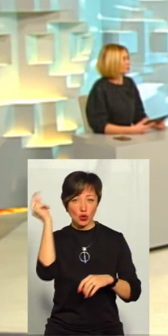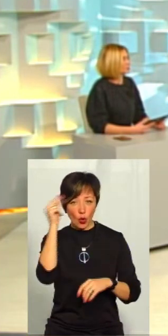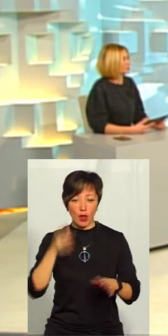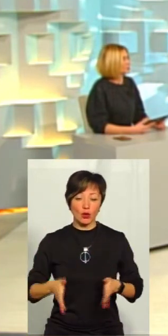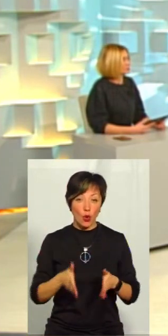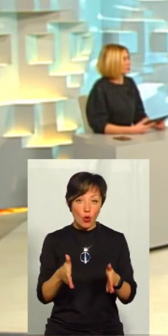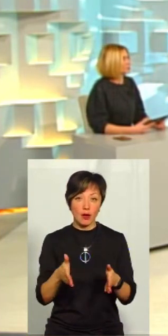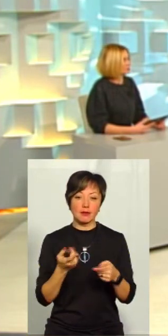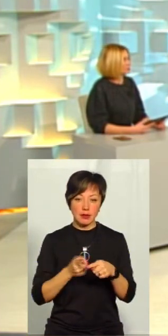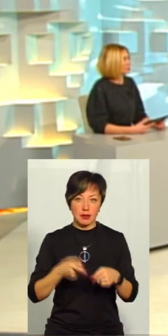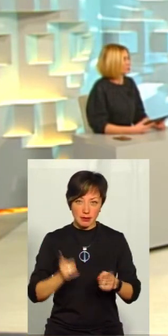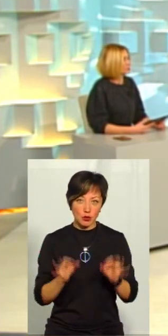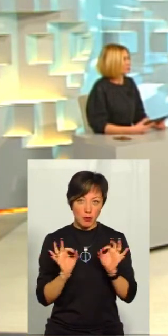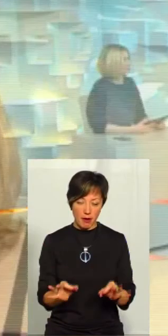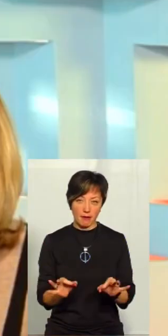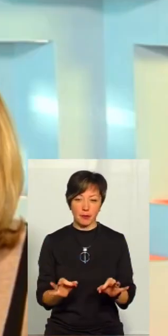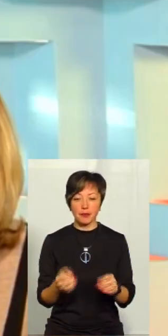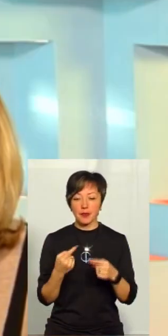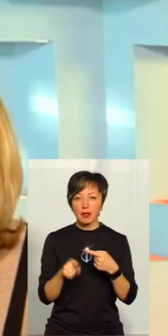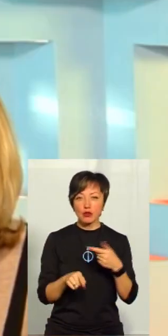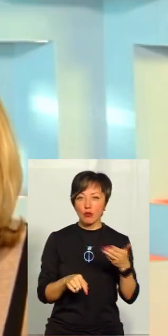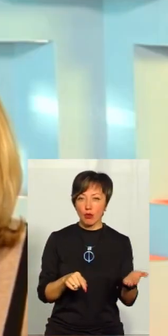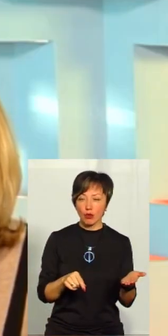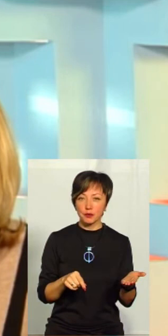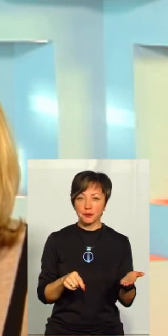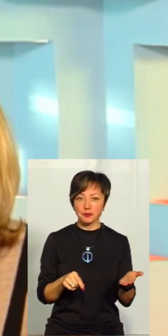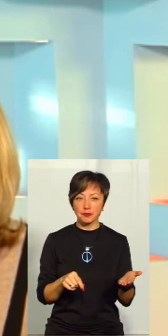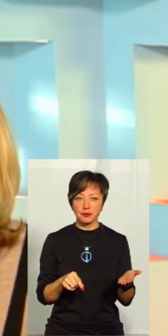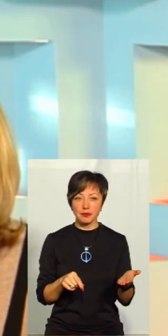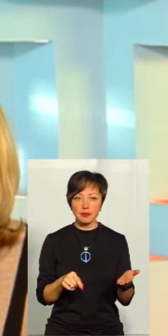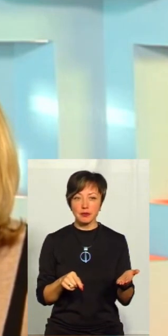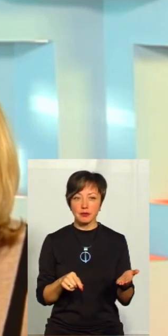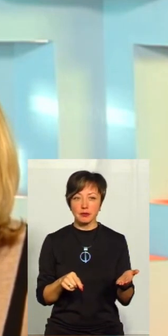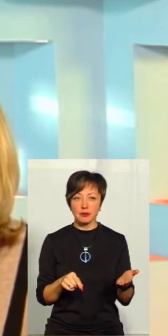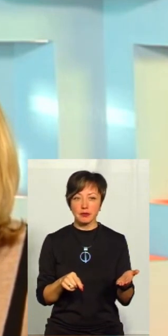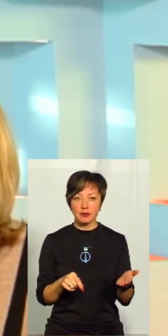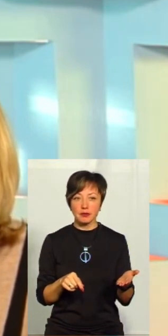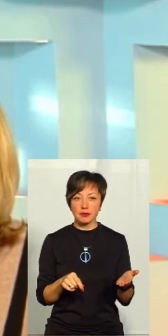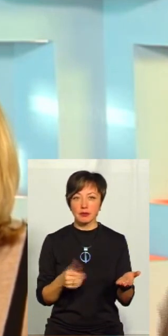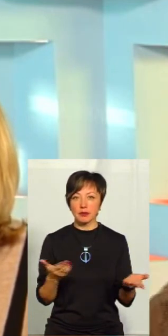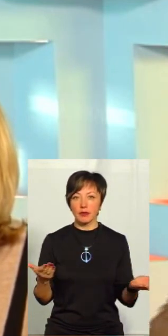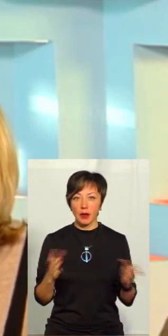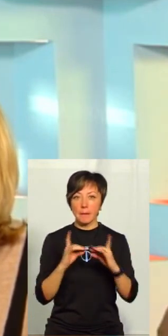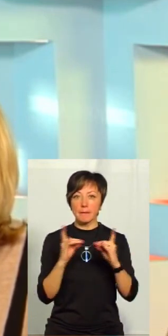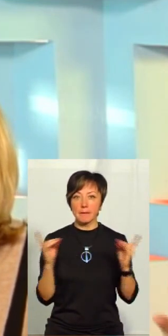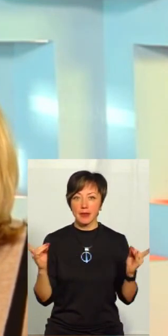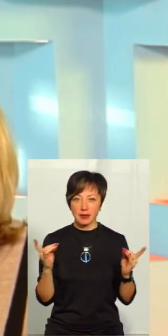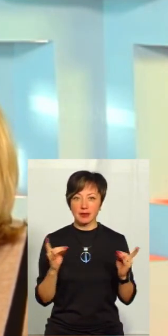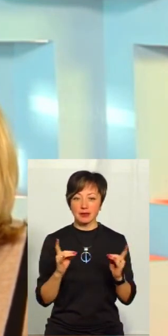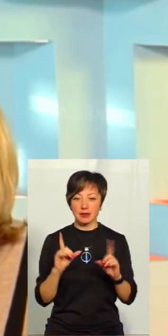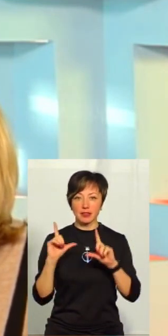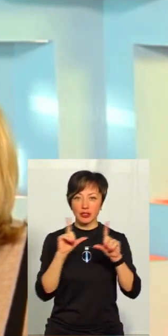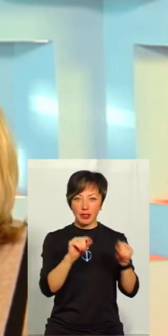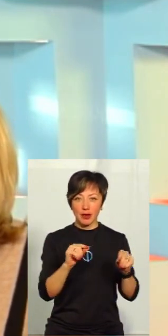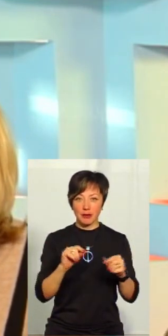школа, і дорога. Тобто, це дійсно правда. З іншого боку, ми всі їхали міст, як бігуще Алань, ми розуміємо, що ми виїжджаємо